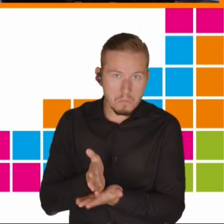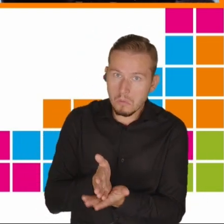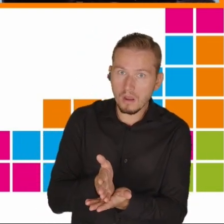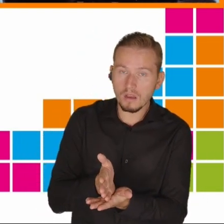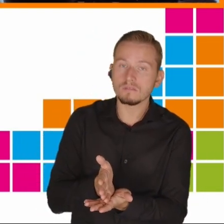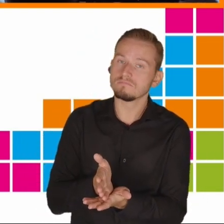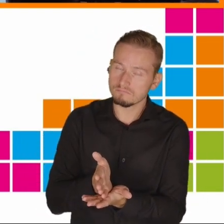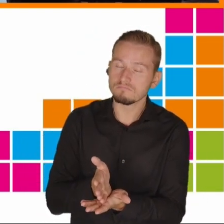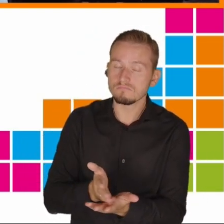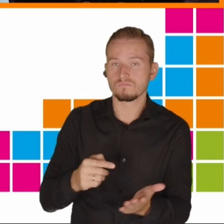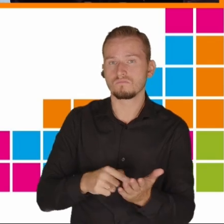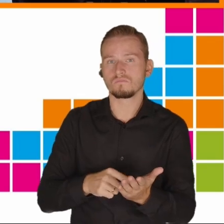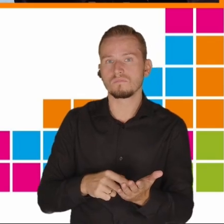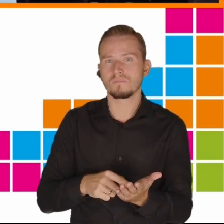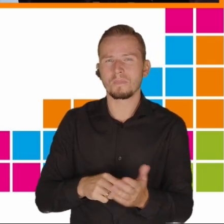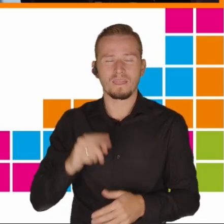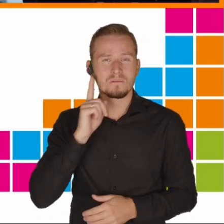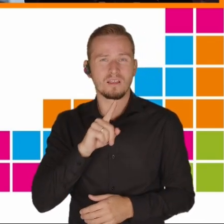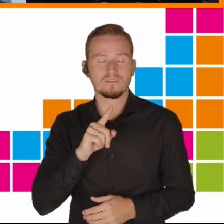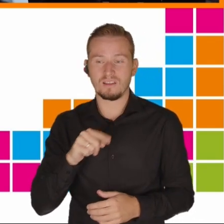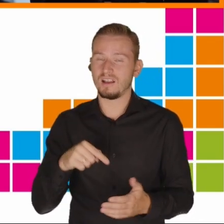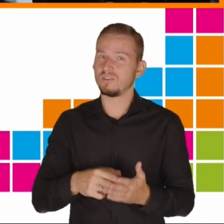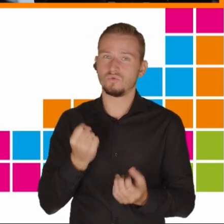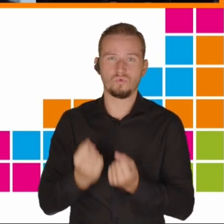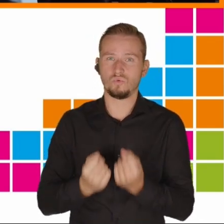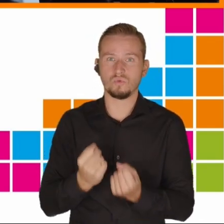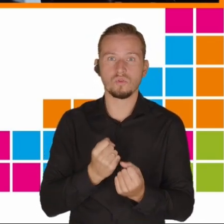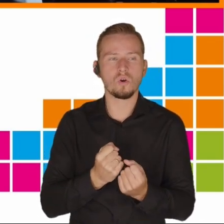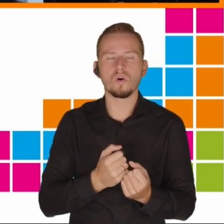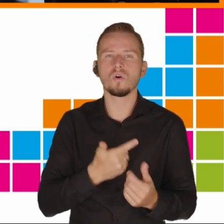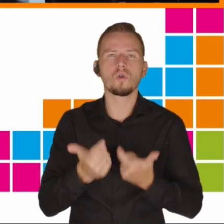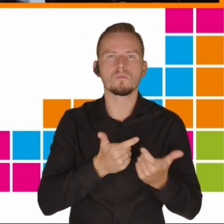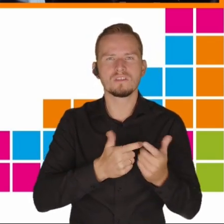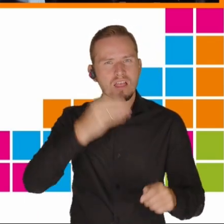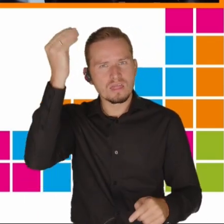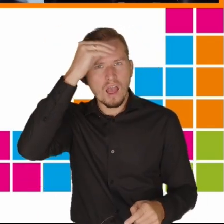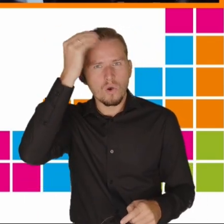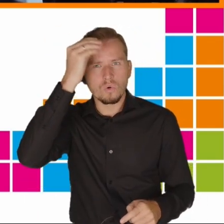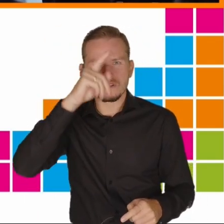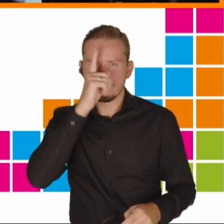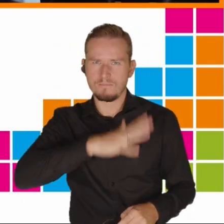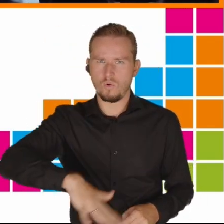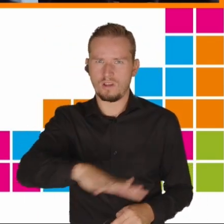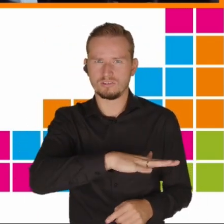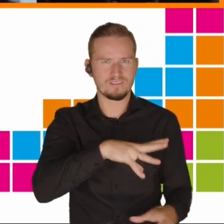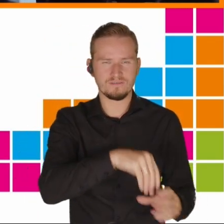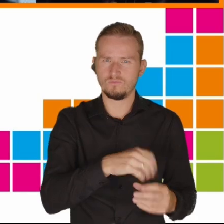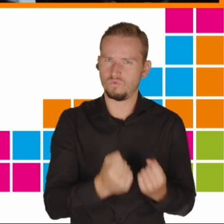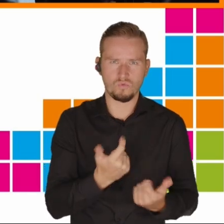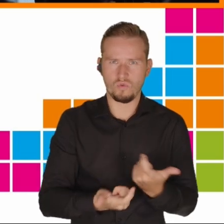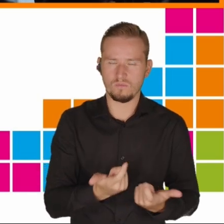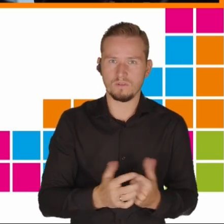takie podejście trudno jest zastosować w naukach społecznych. Często jesteśmy zainteresowani